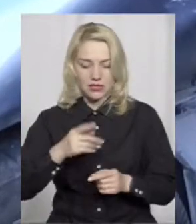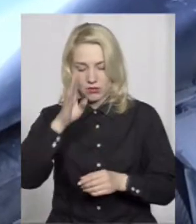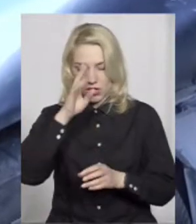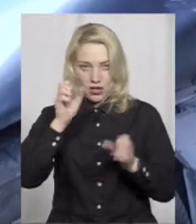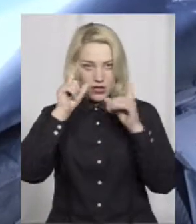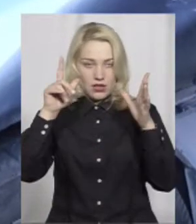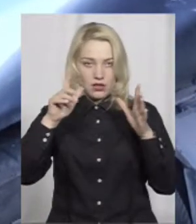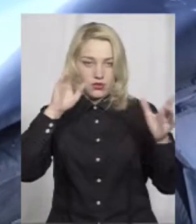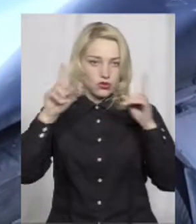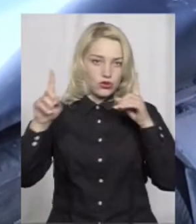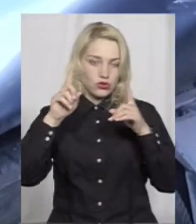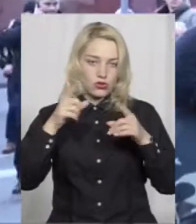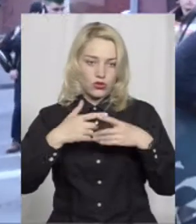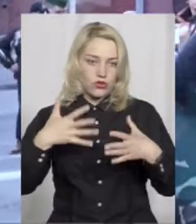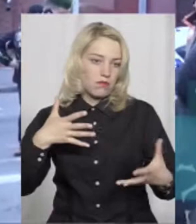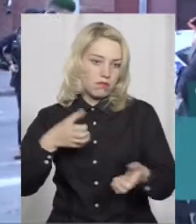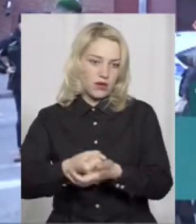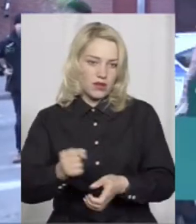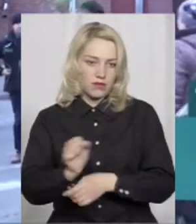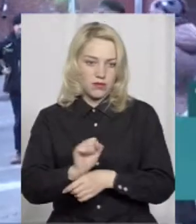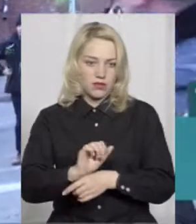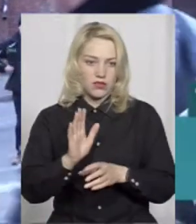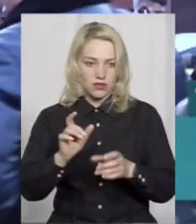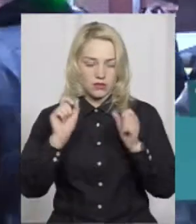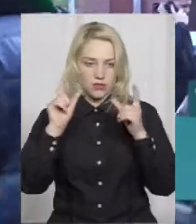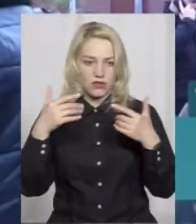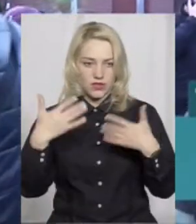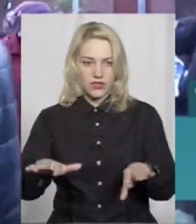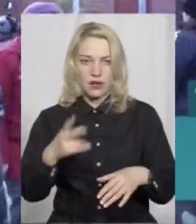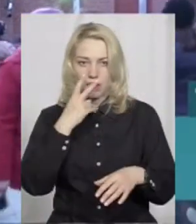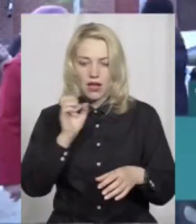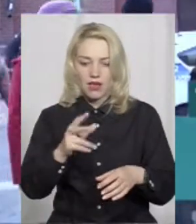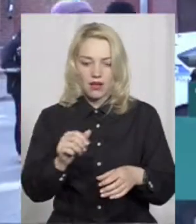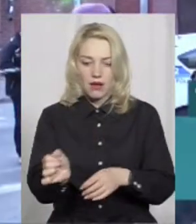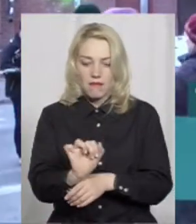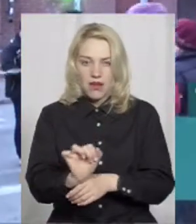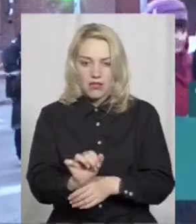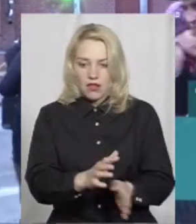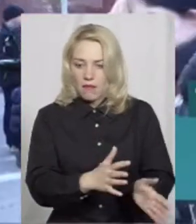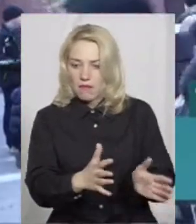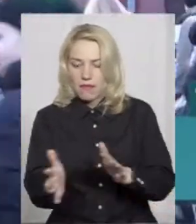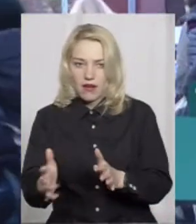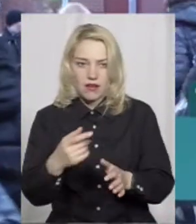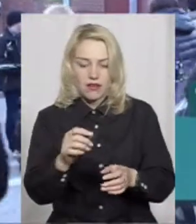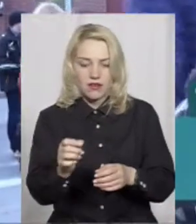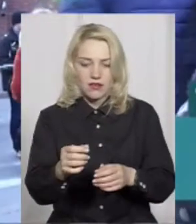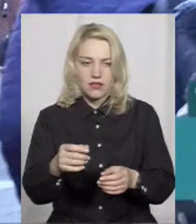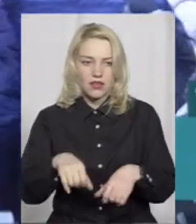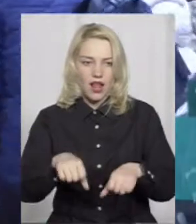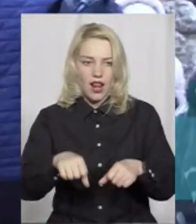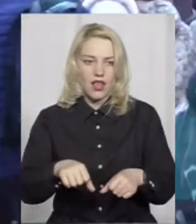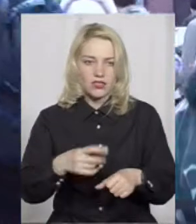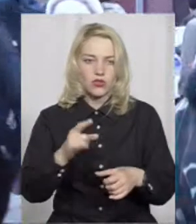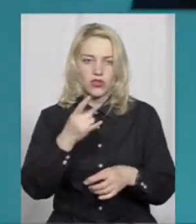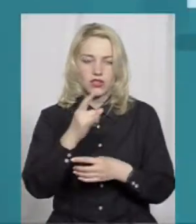отямитися, як їх збив автомобіль. Тільки воно взяв в лице, тільки бачив, як коляска падала, я падав. А дитина де зараз? В